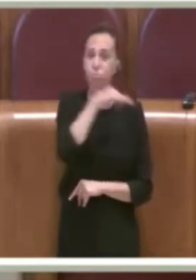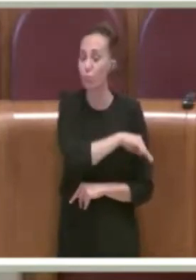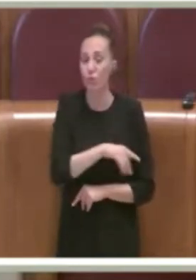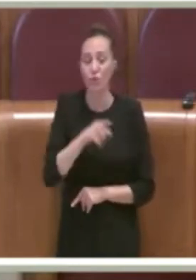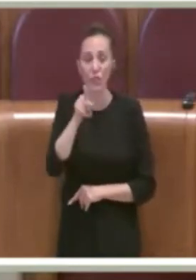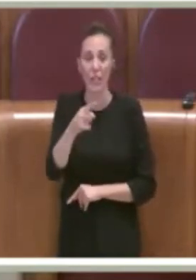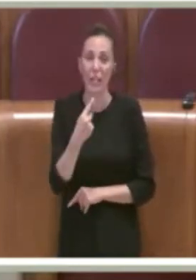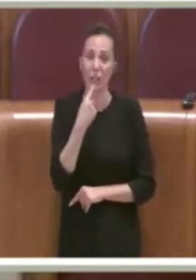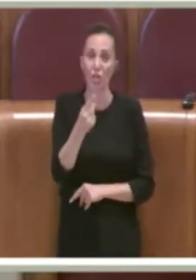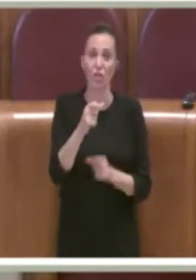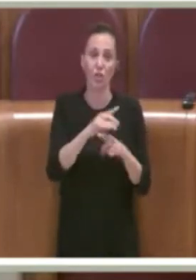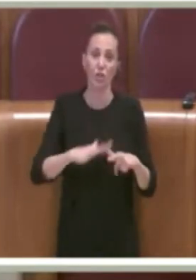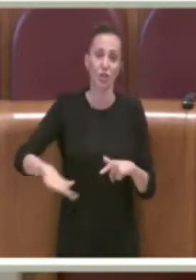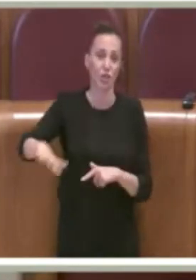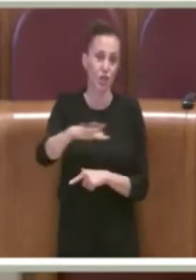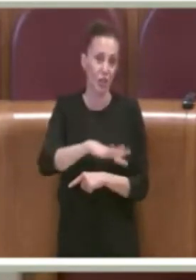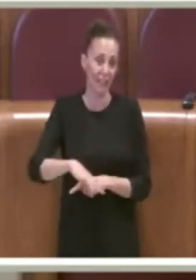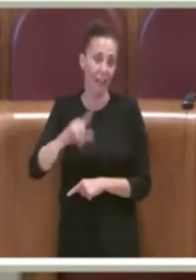città.